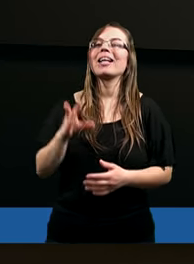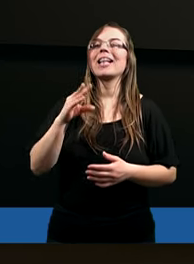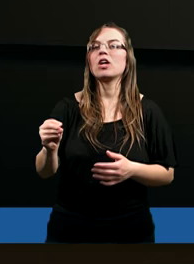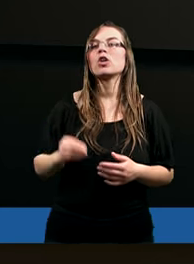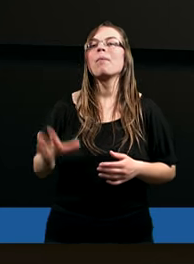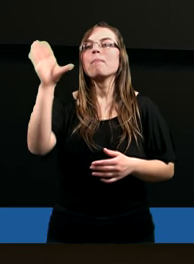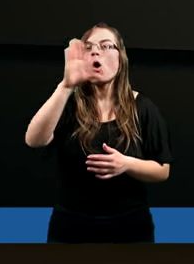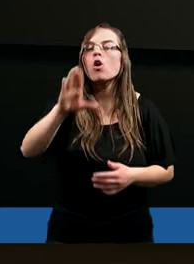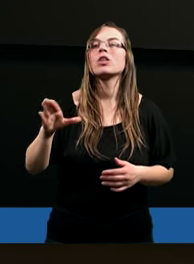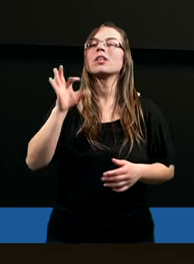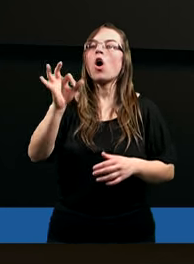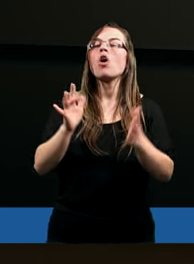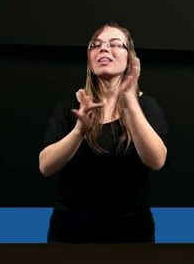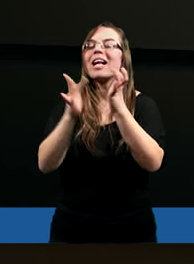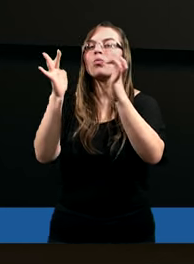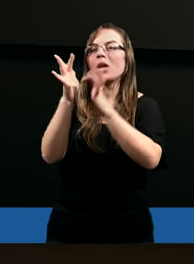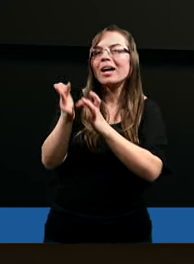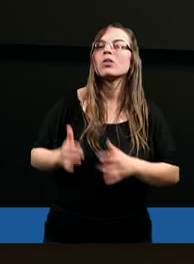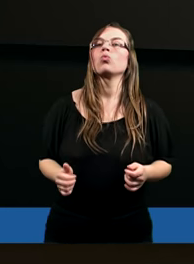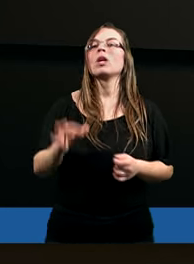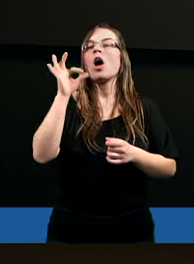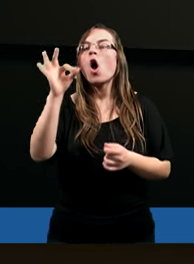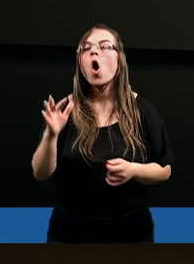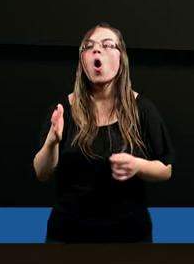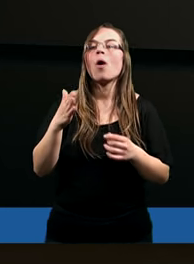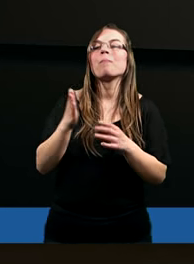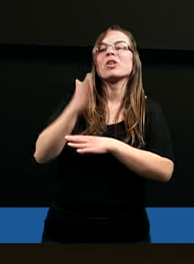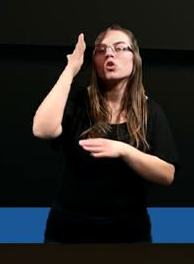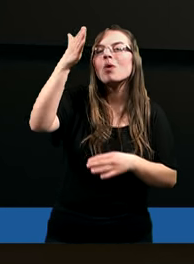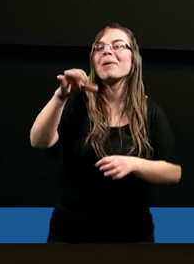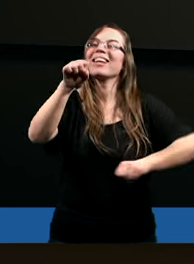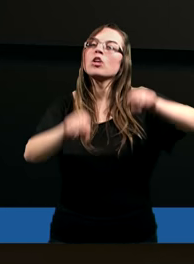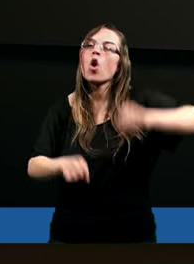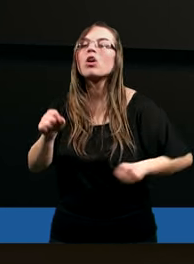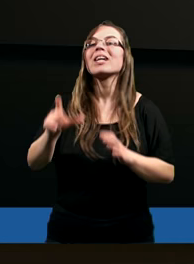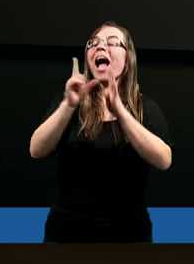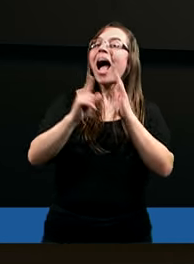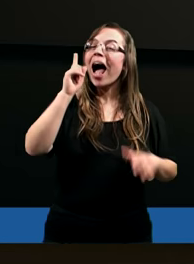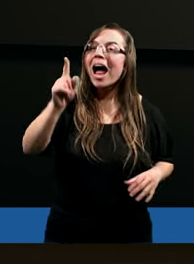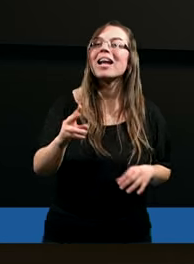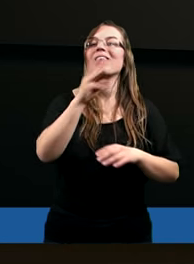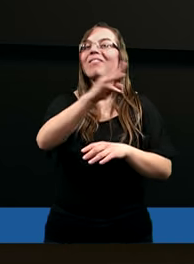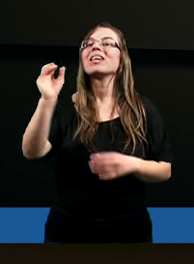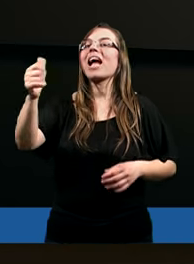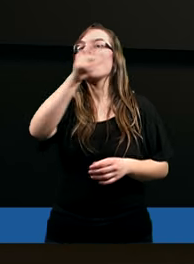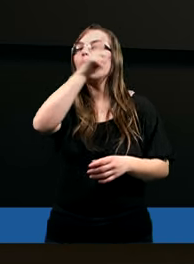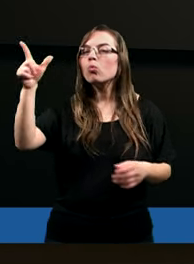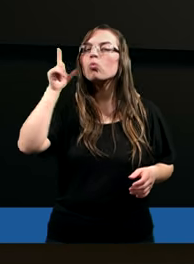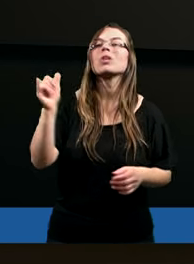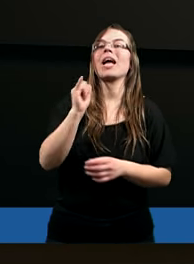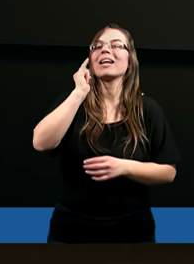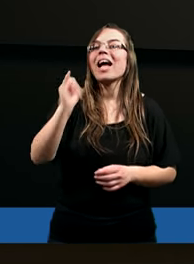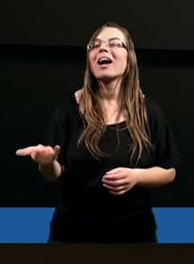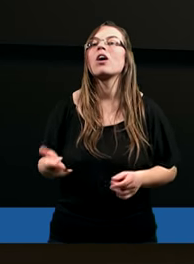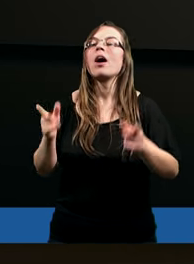boskim, o ofierze Jezusa Chrystusa, o przyszłym sądzie, ale wy jako ludzie,